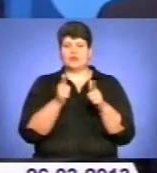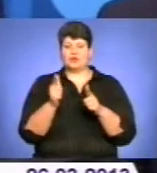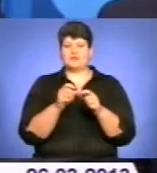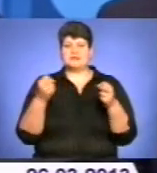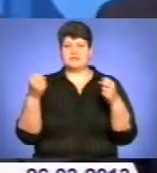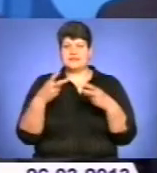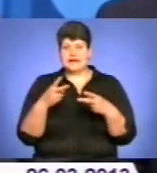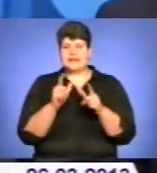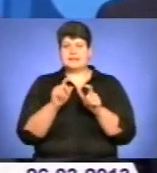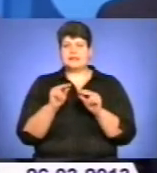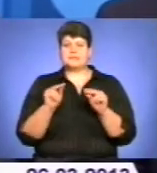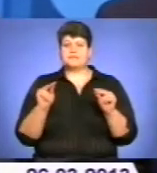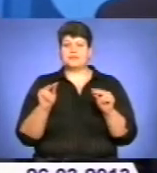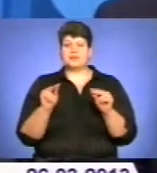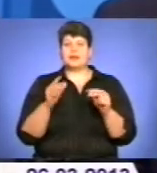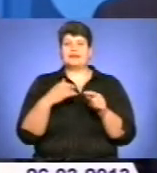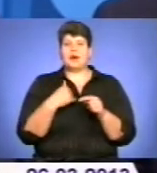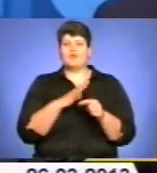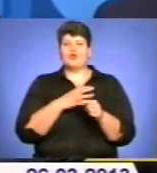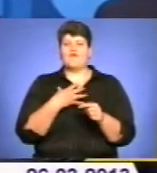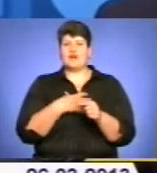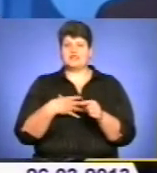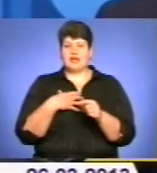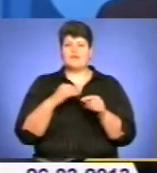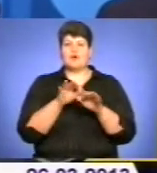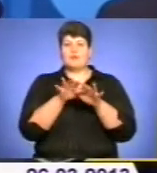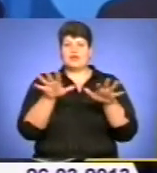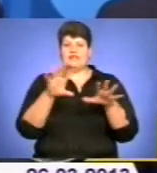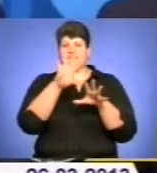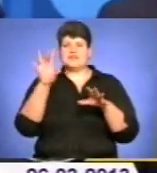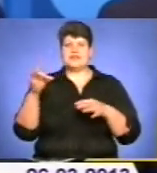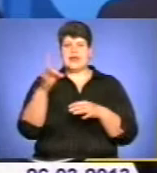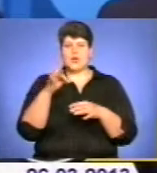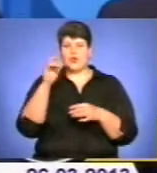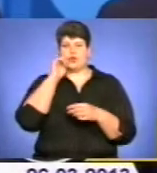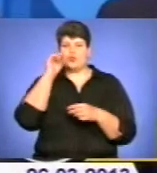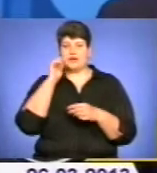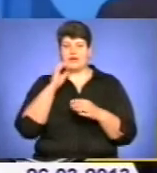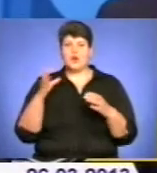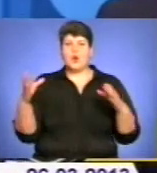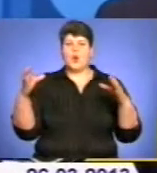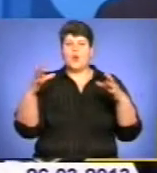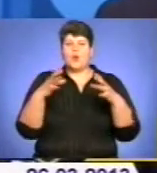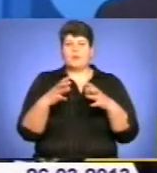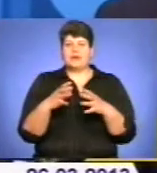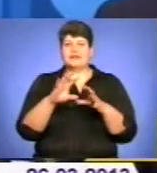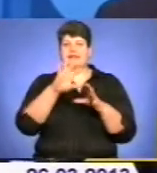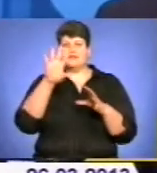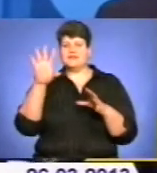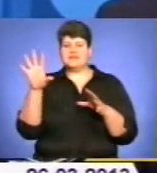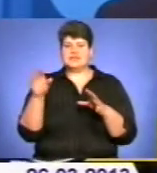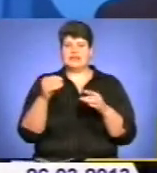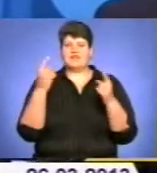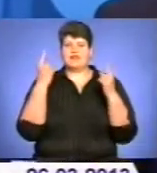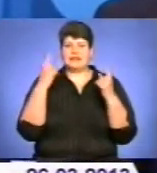дуже важливо покрити всі регіони України, охопити, відтестувати систему як на